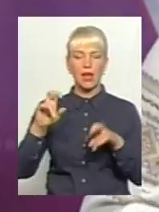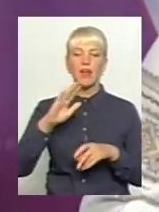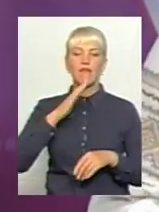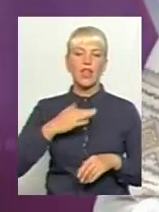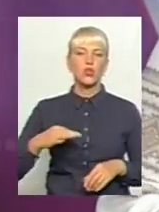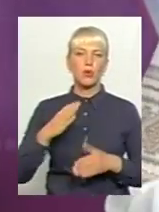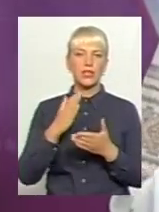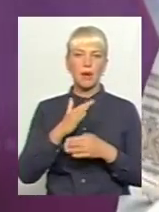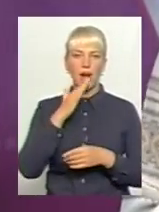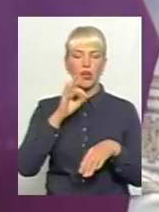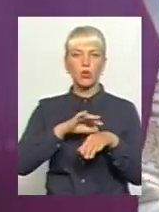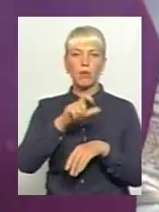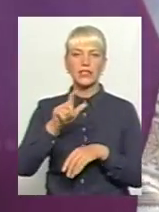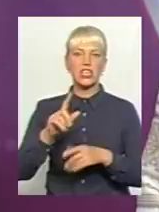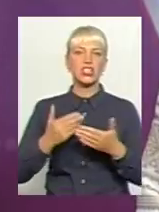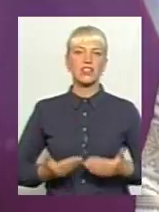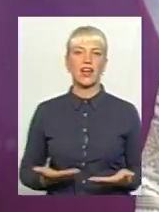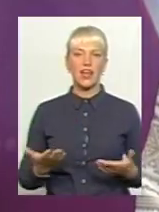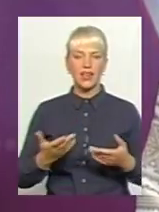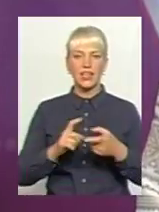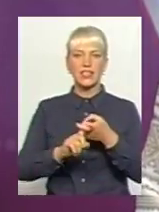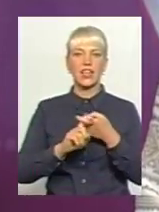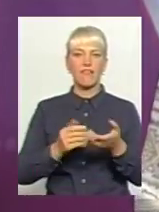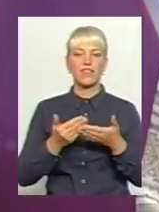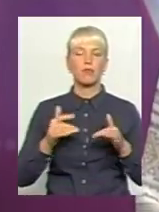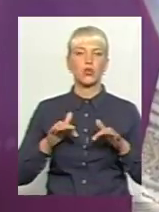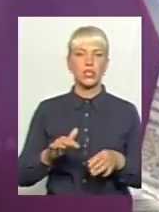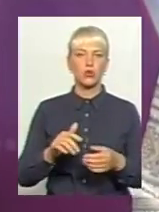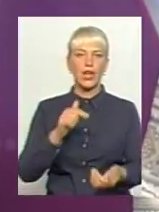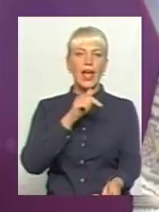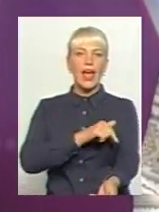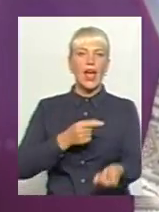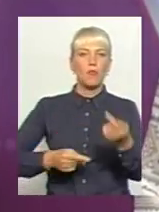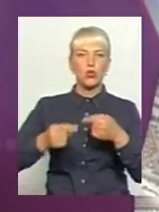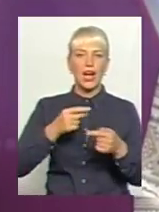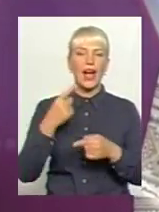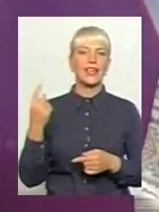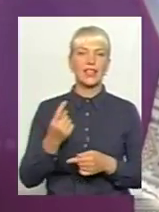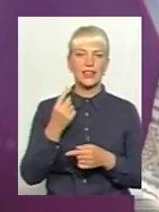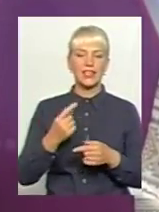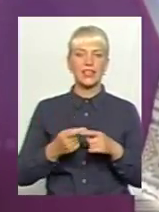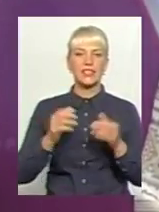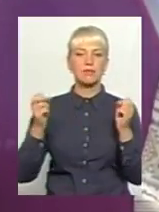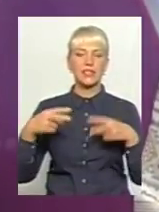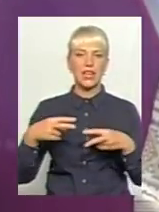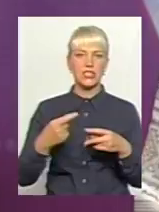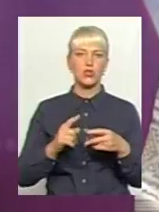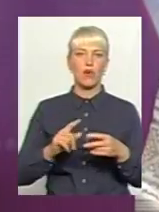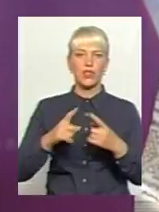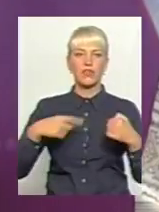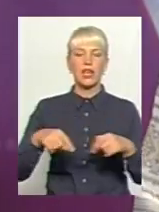пацієнтів, життя яких теж напряму залежить від процедури гемодіалізу. А єдине спеціалізоване відділення працює зі 100%